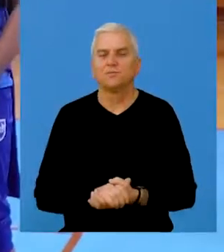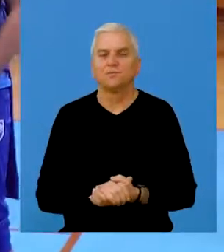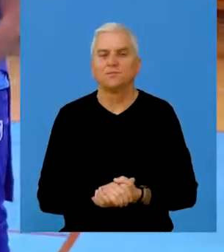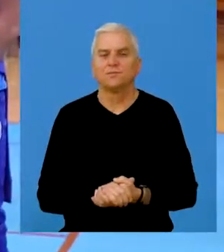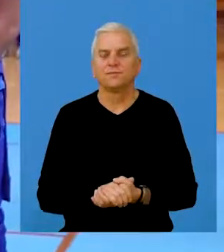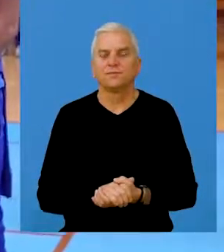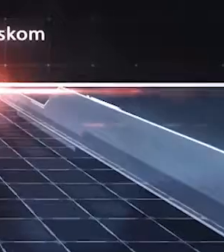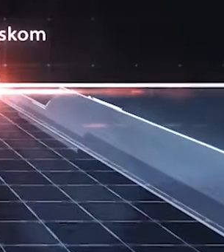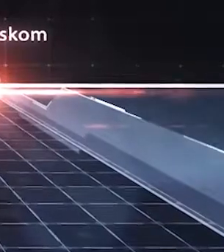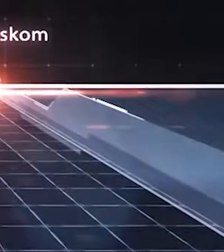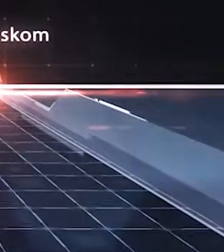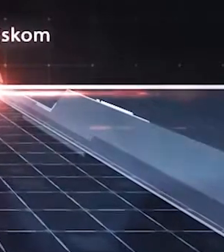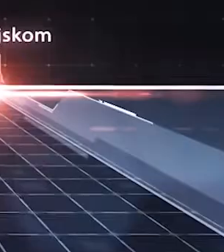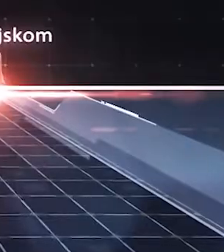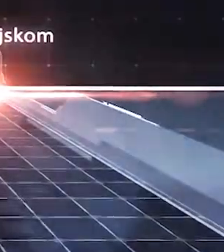radišta.